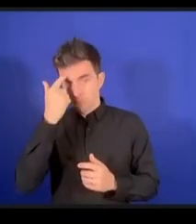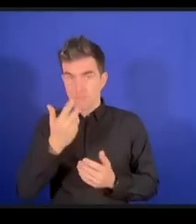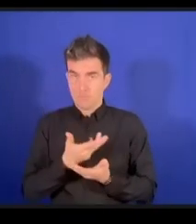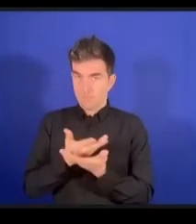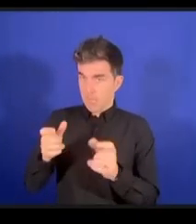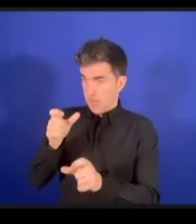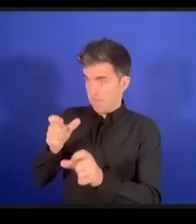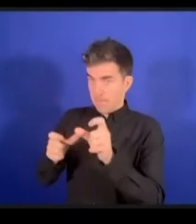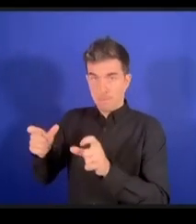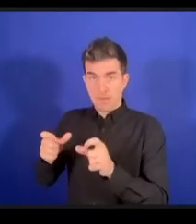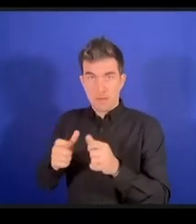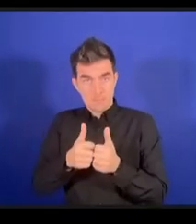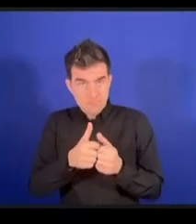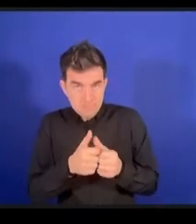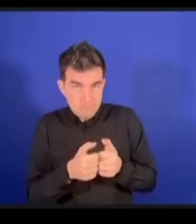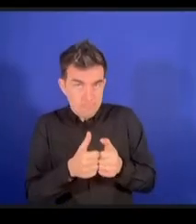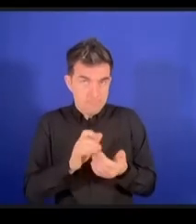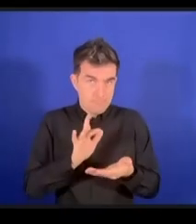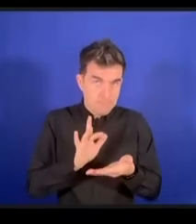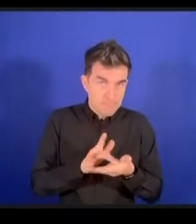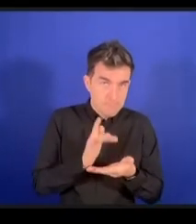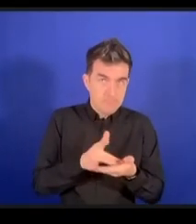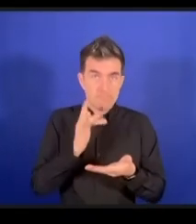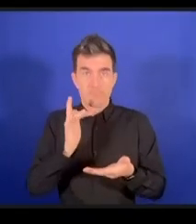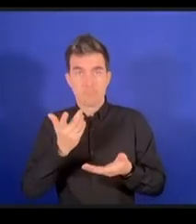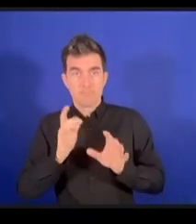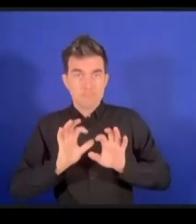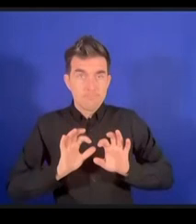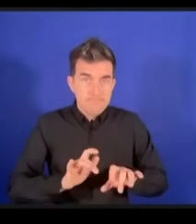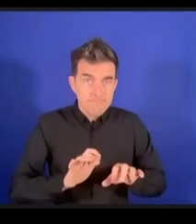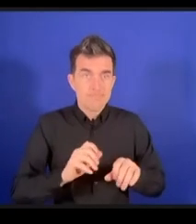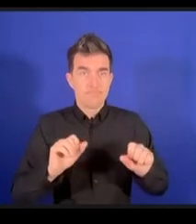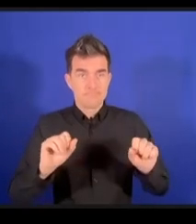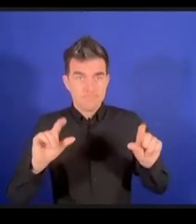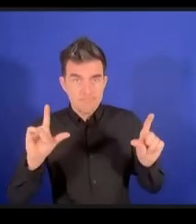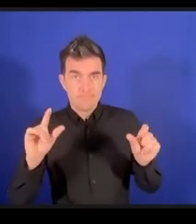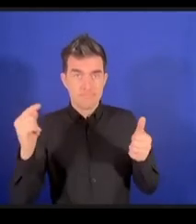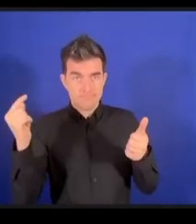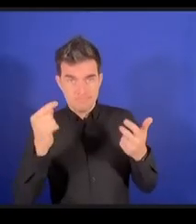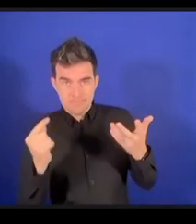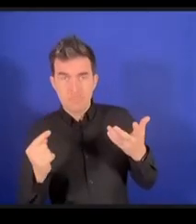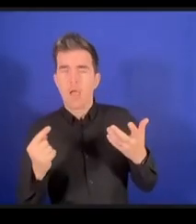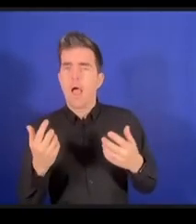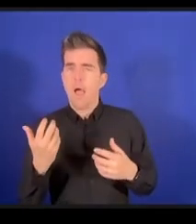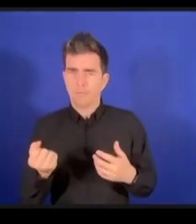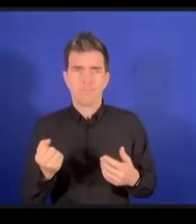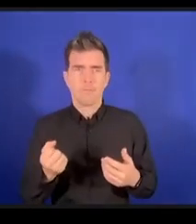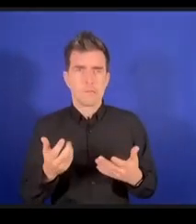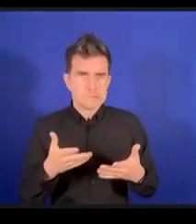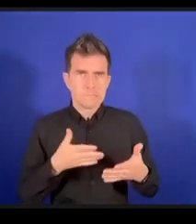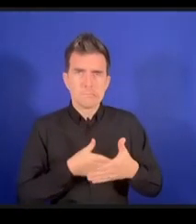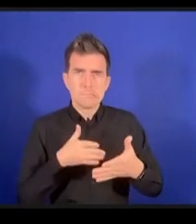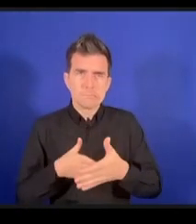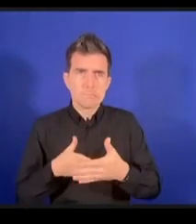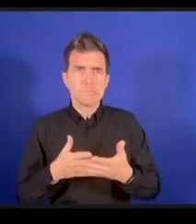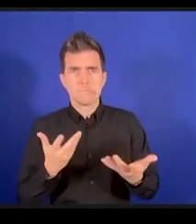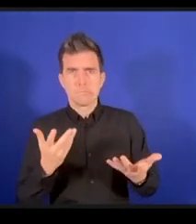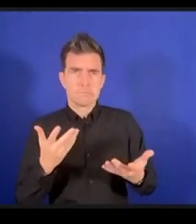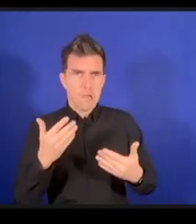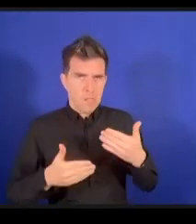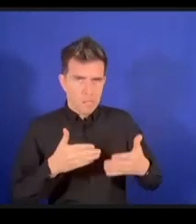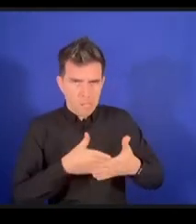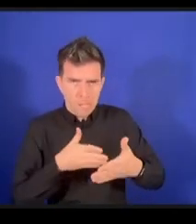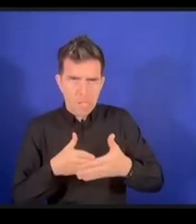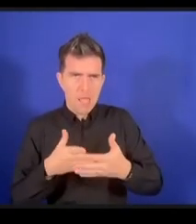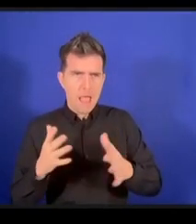donc qui les empêche de participer aux espaces en